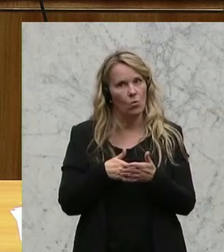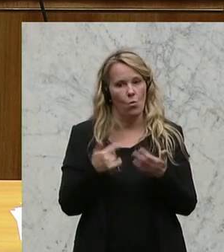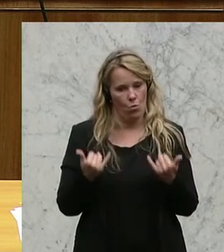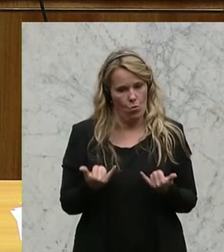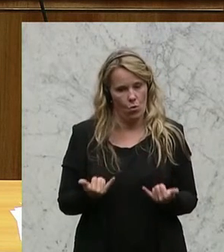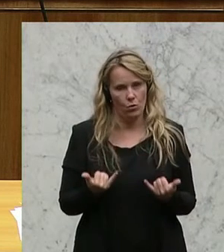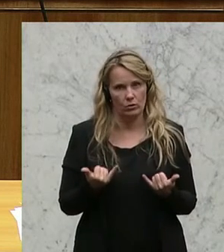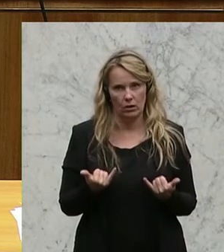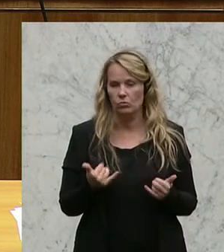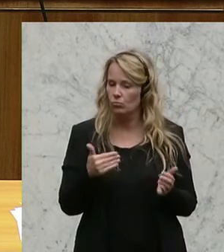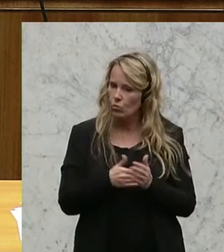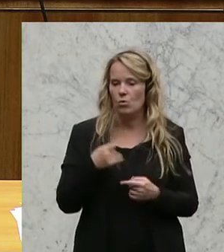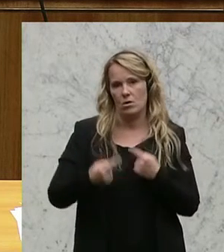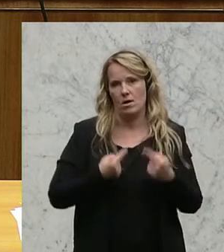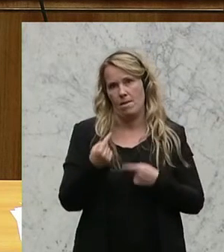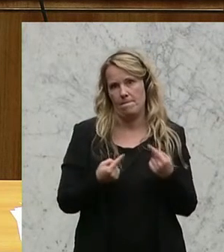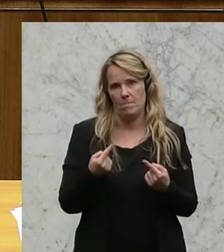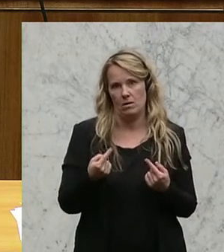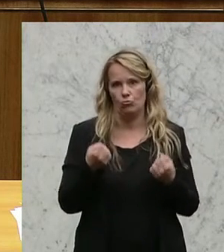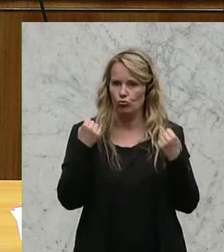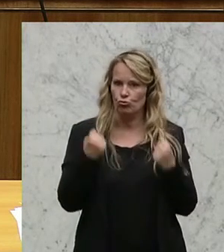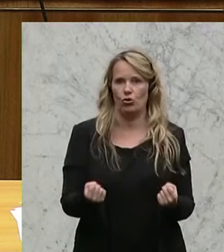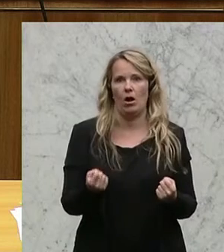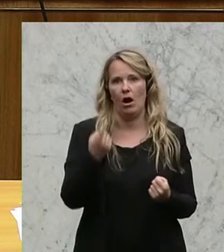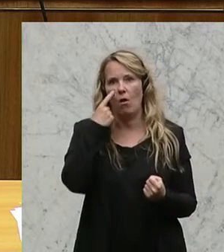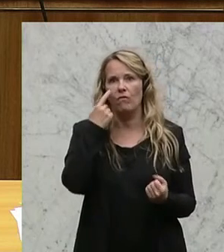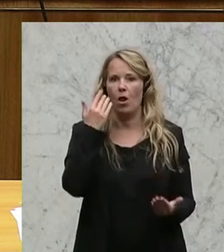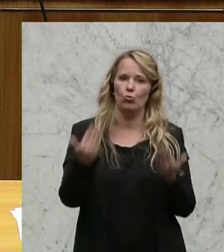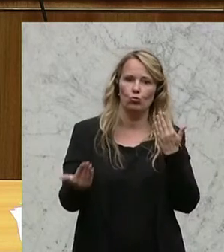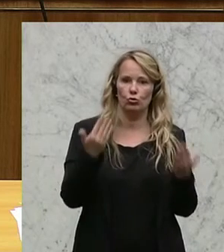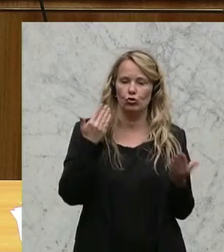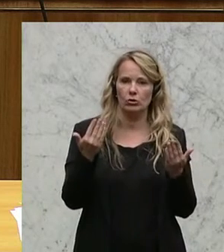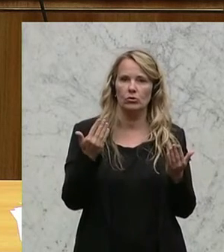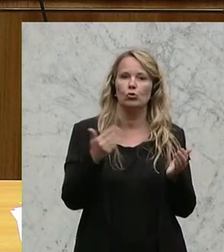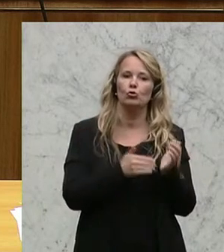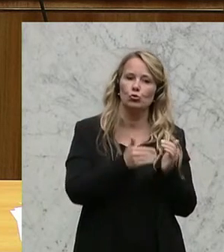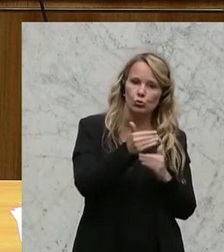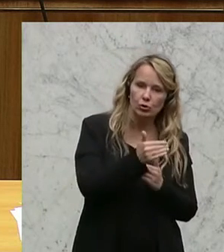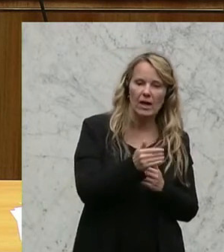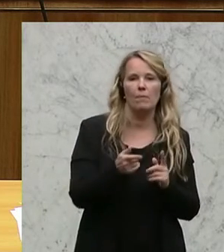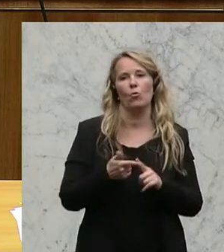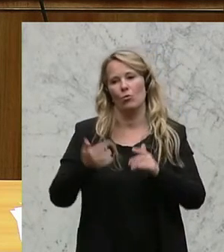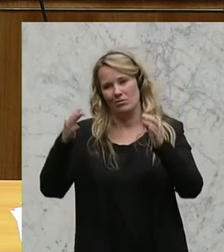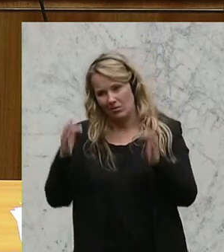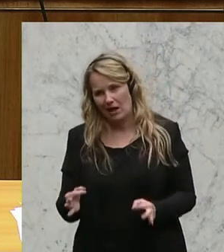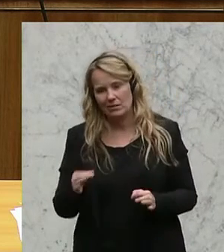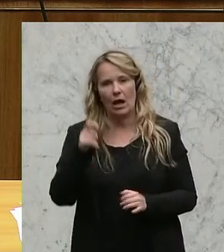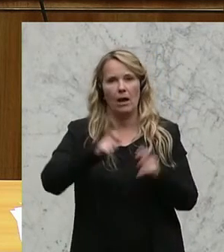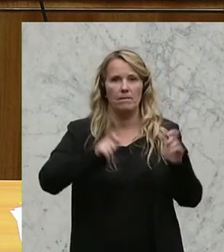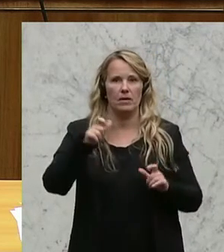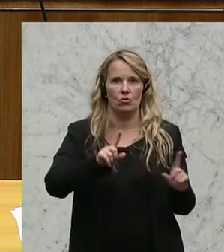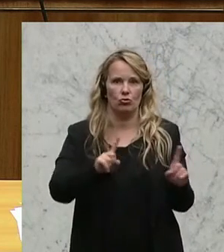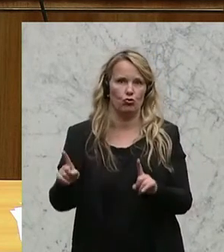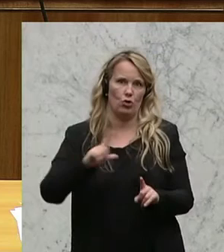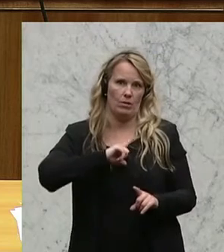heute noch immer gravierende Unterschiede zwischen den systemisierten und den tatsächlichen Personalständen im